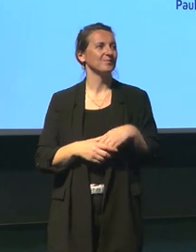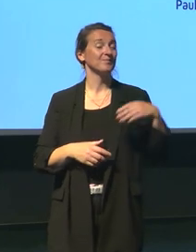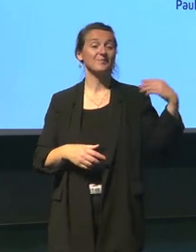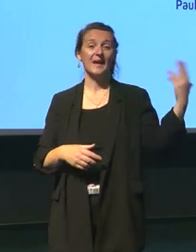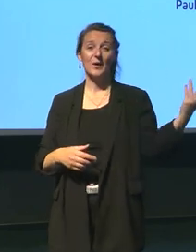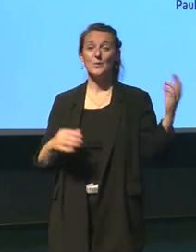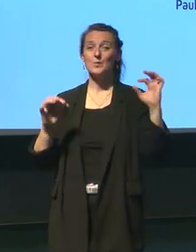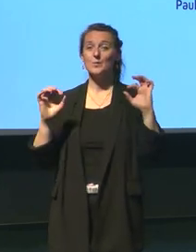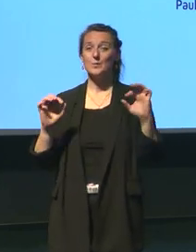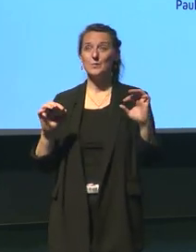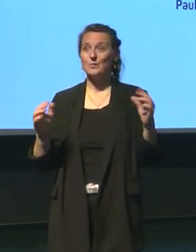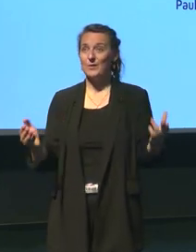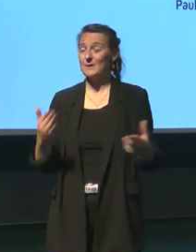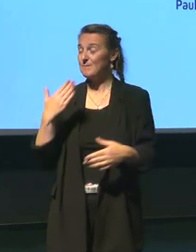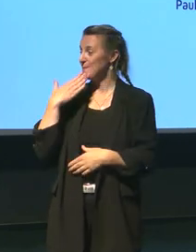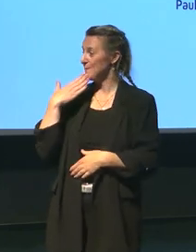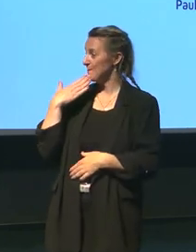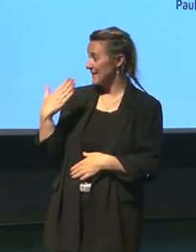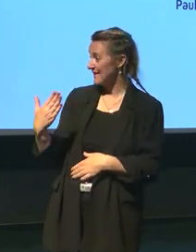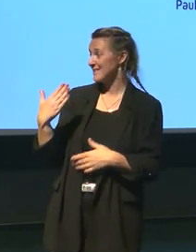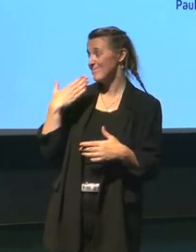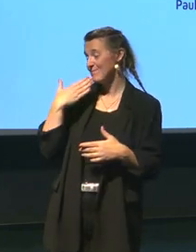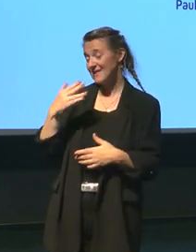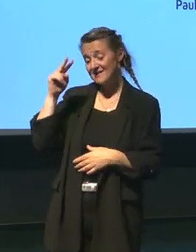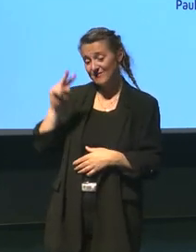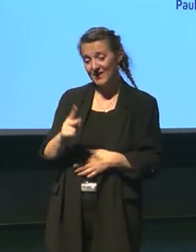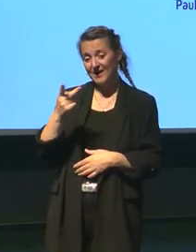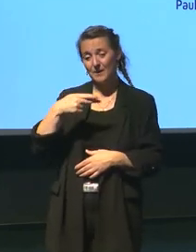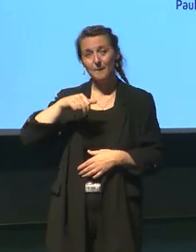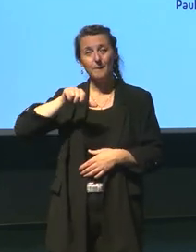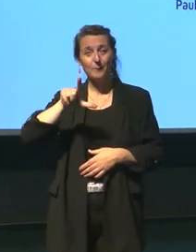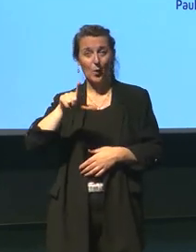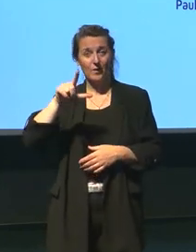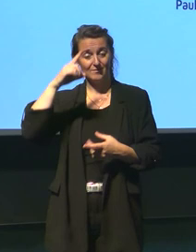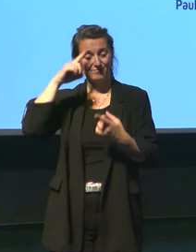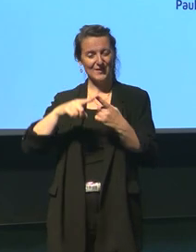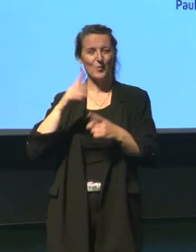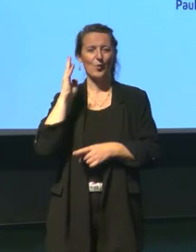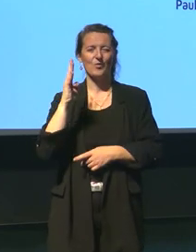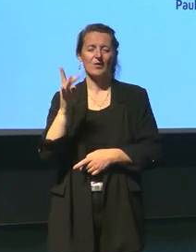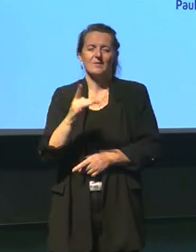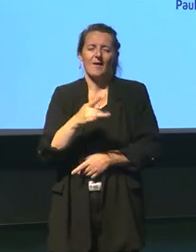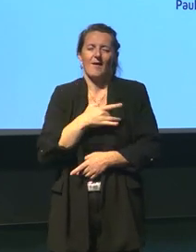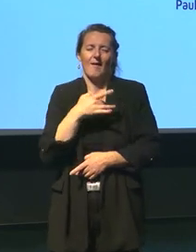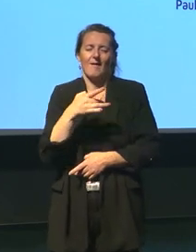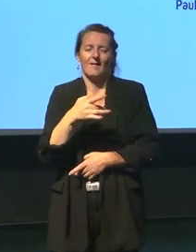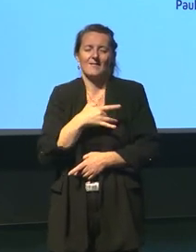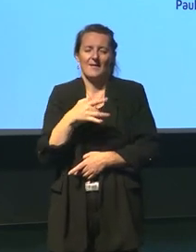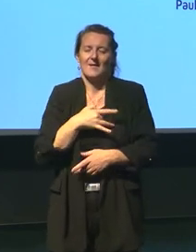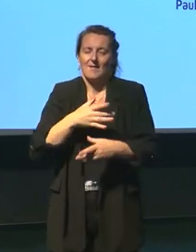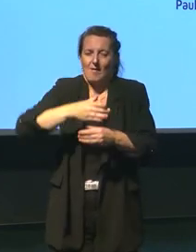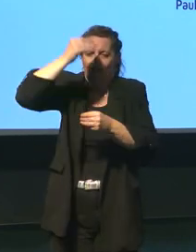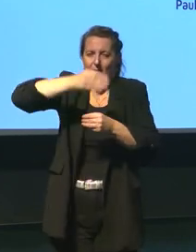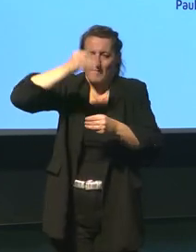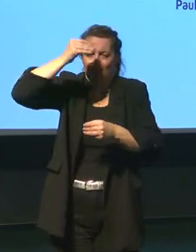on va pouvoir remercier donc chaleureusement Paul pour cette conférence très intéressante on a pris plein de choses ça nous a